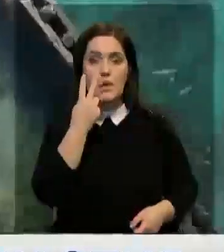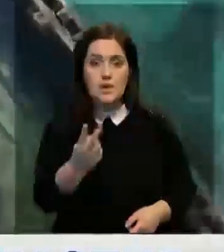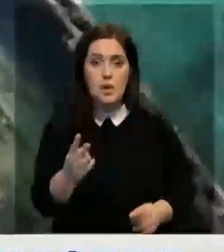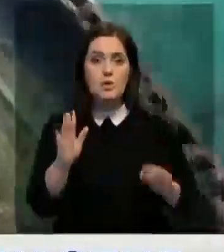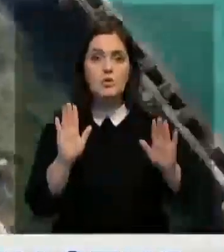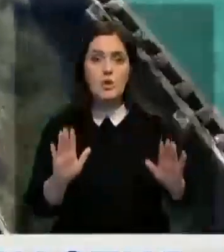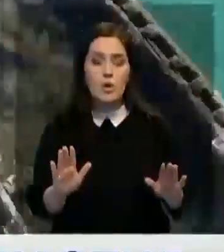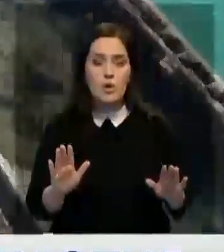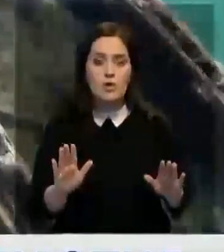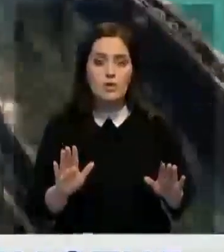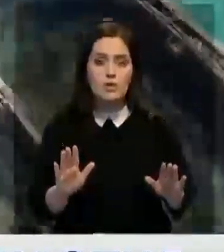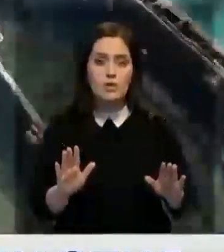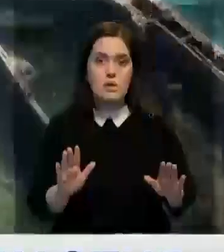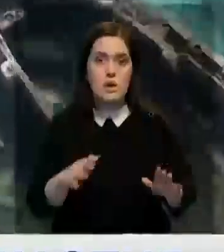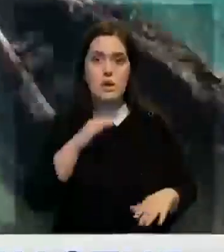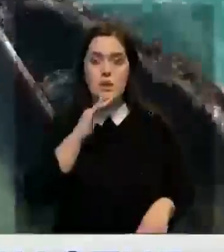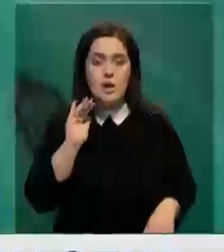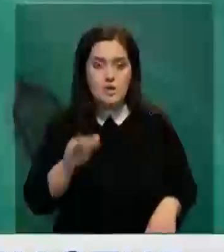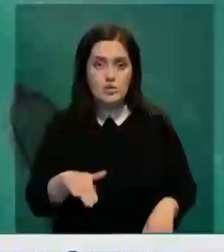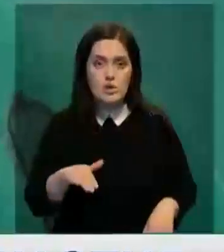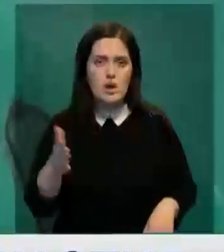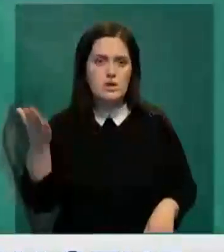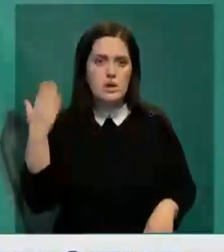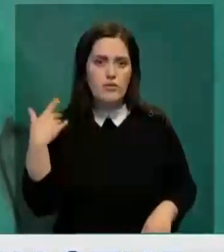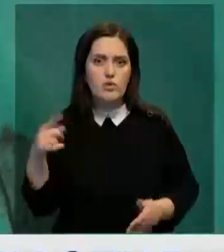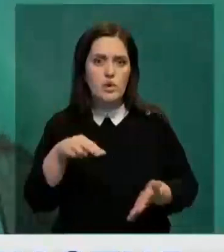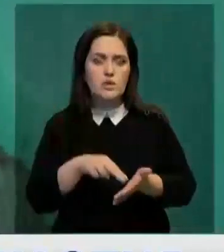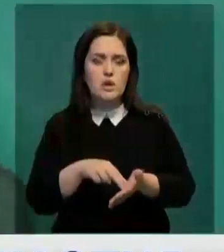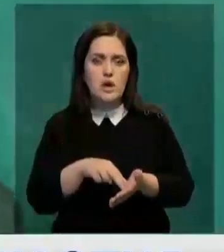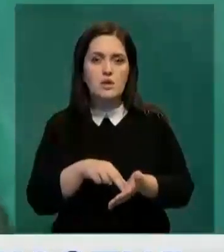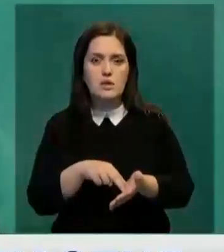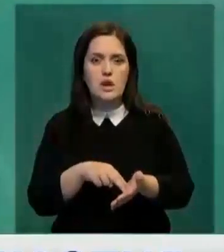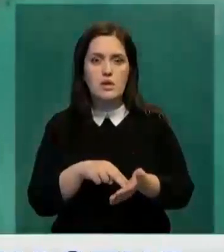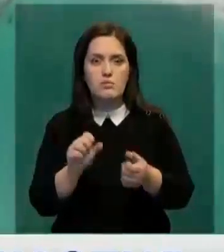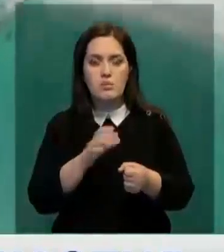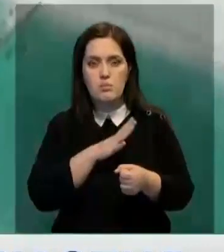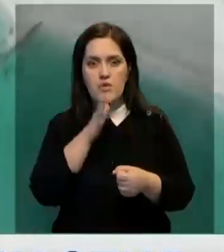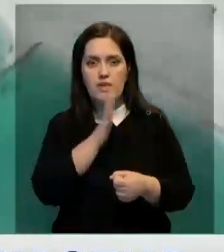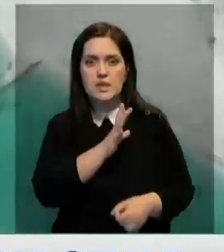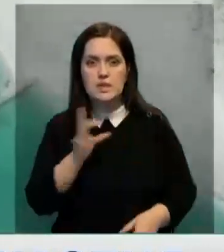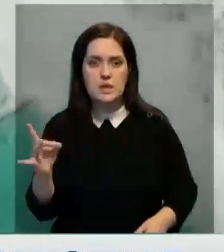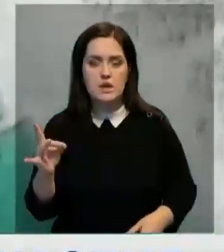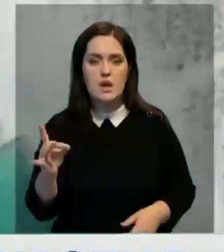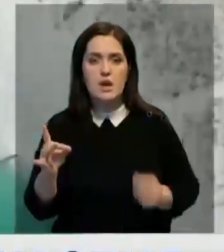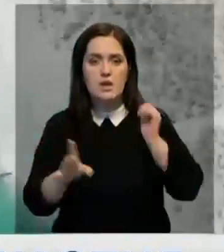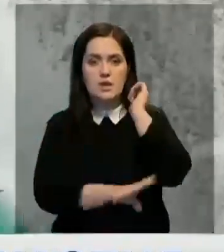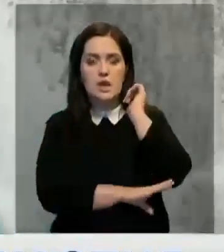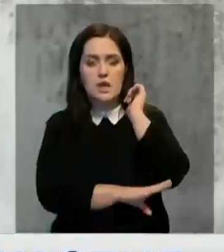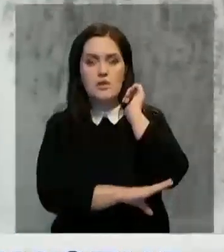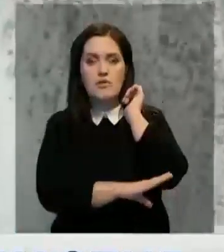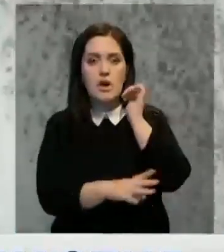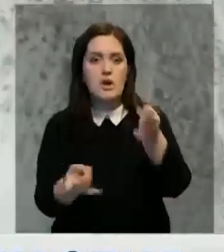снаружи и все, и этого было достаточно. Давно стоят, похоже. Наверняка с советских времен дерево, оно